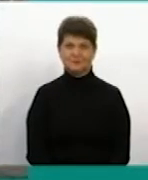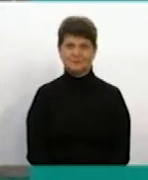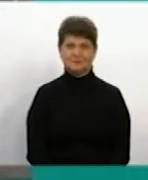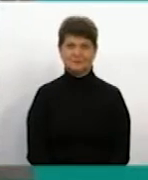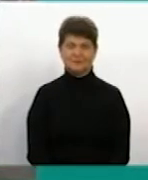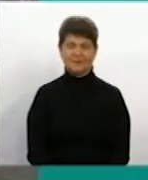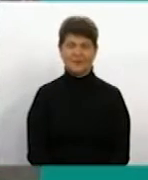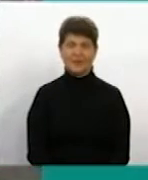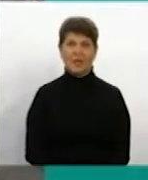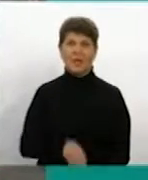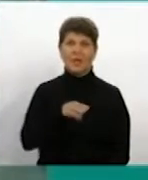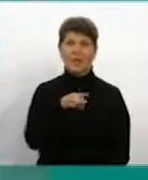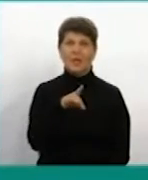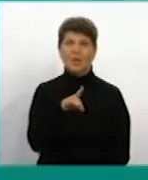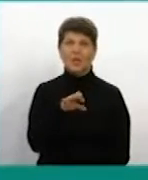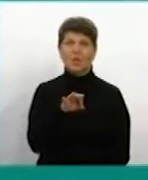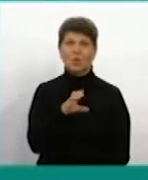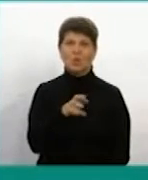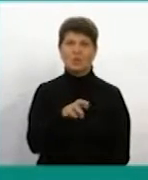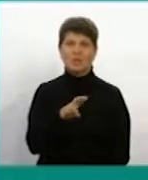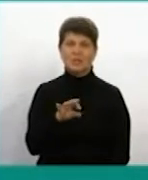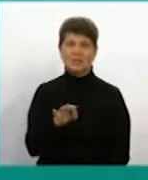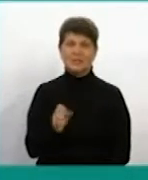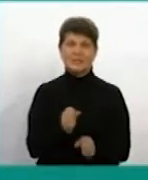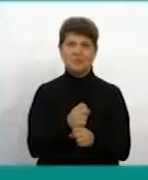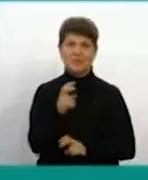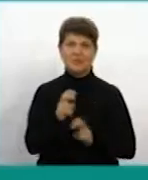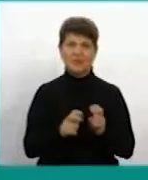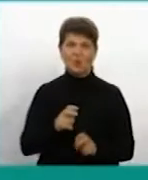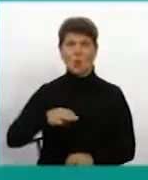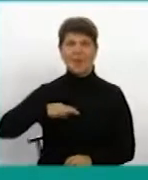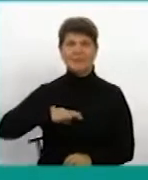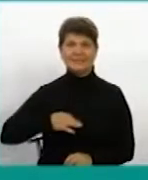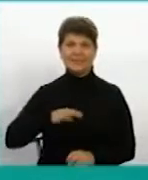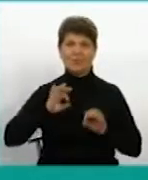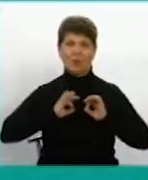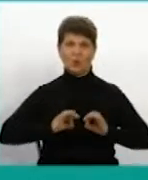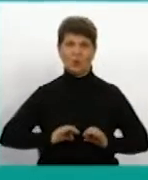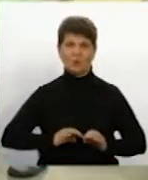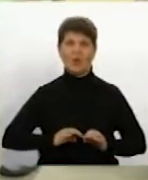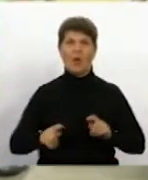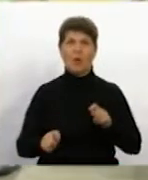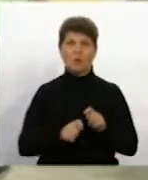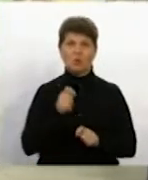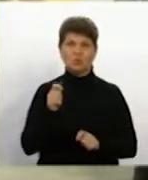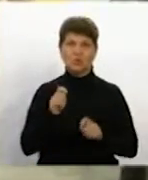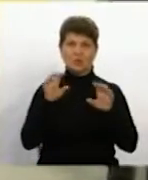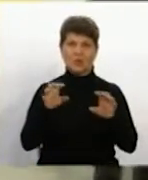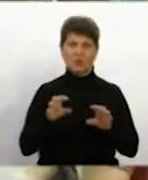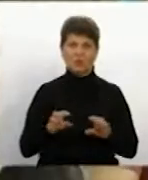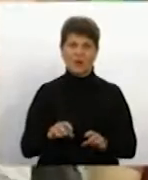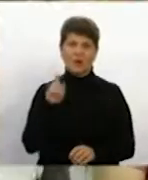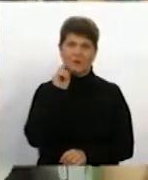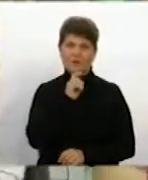На Тростенецькому спецзаводі слідчі обласної прокуратури виявили порушення законодавства. Інклюзивному центрі «Вінсмарт»